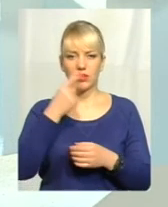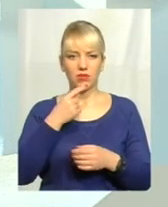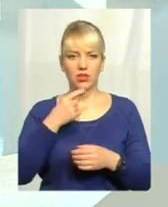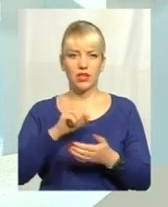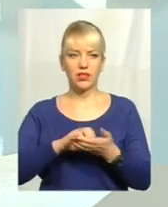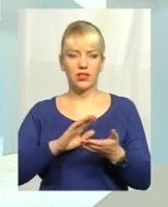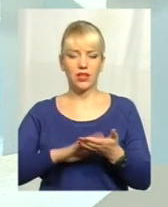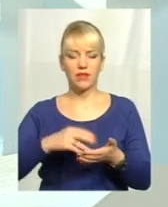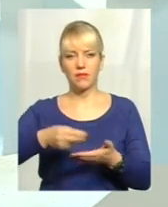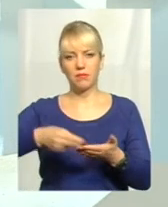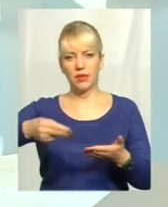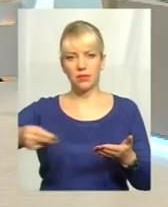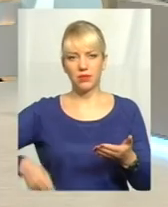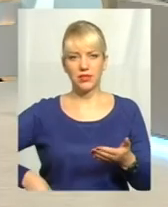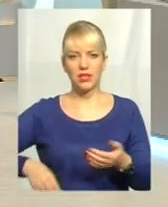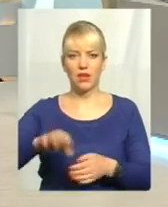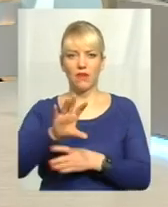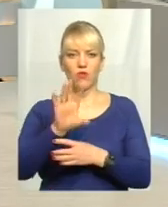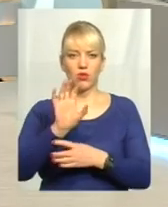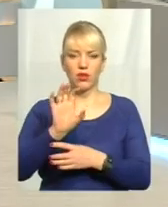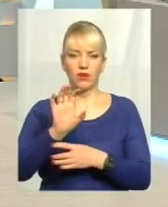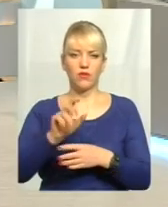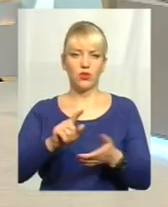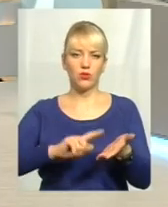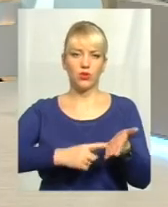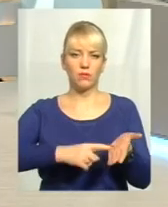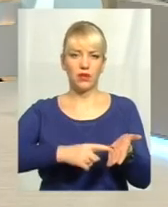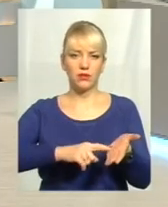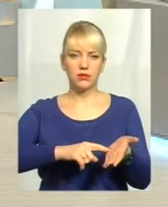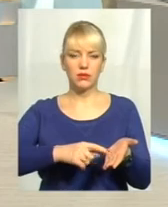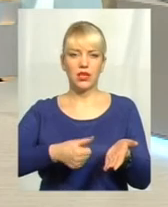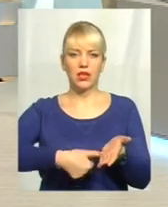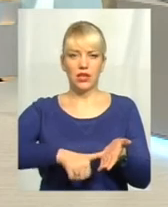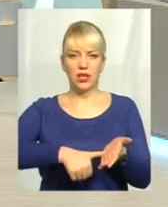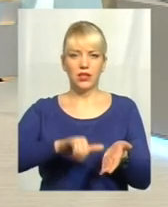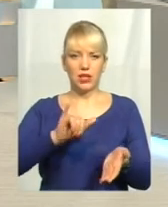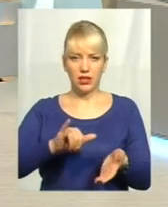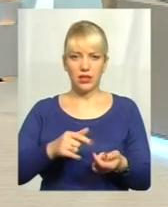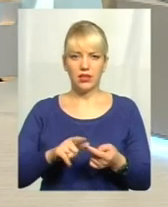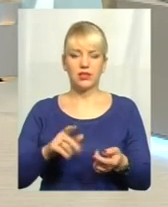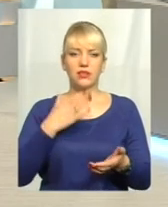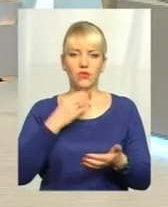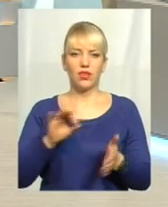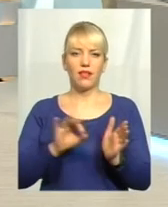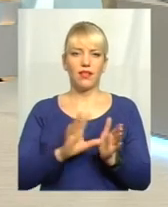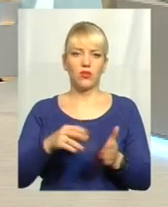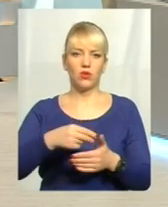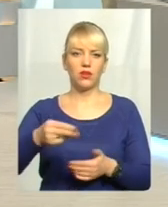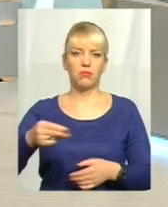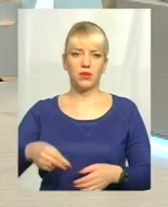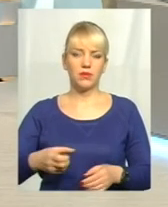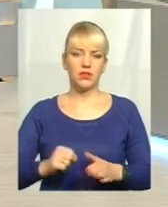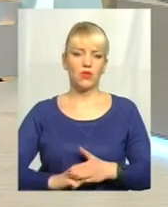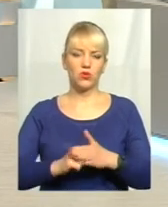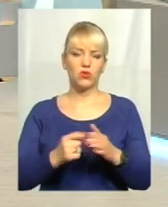звичайно, ставить підпис. Людину фотографують, знімають відбитки пальців, людина також ставить свій електронний підпис. І на основі